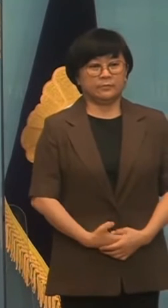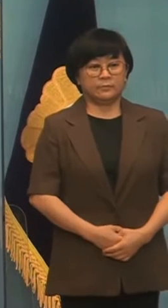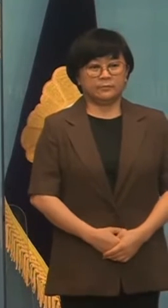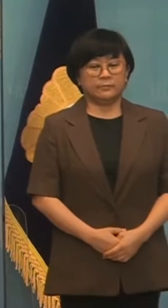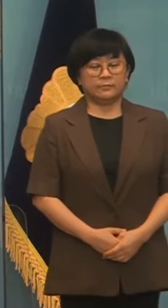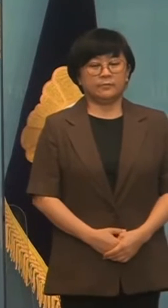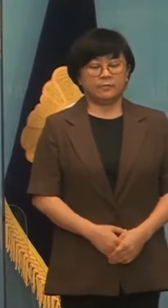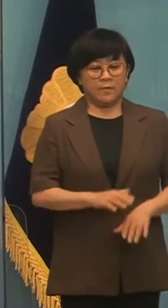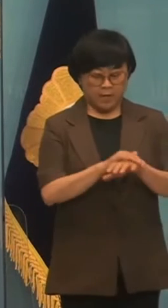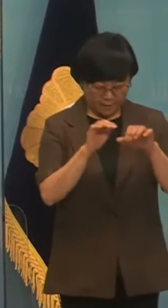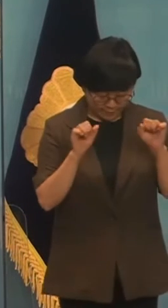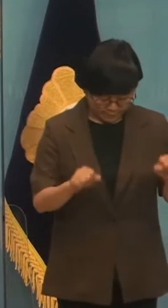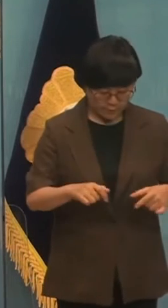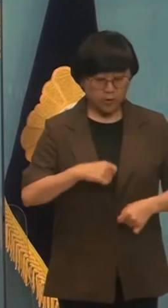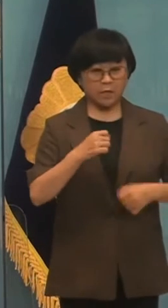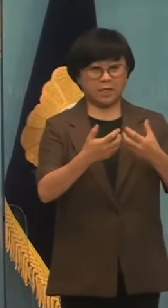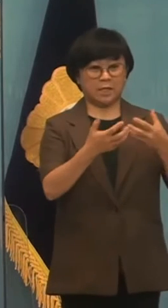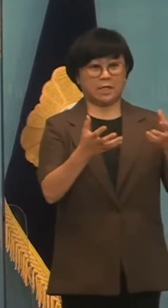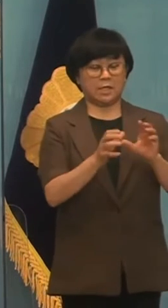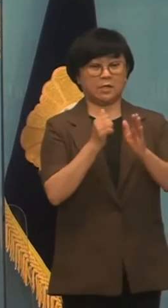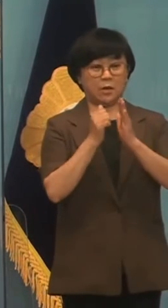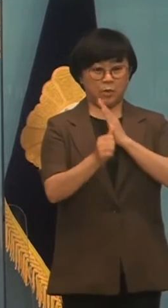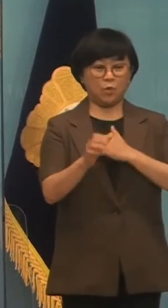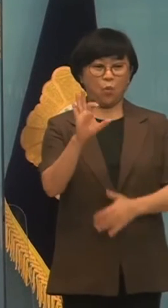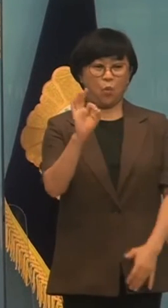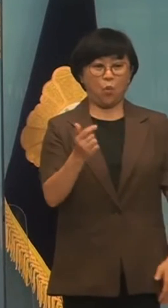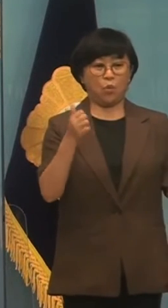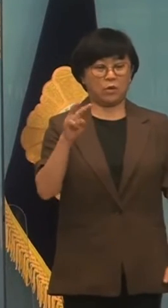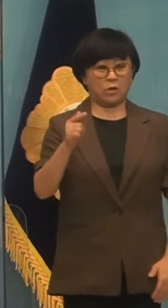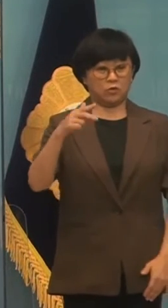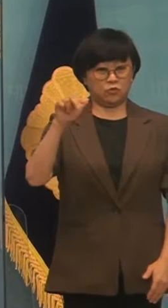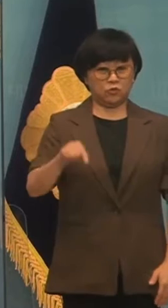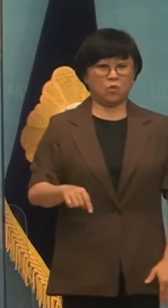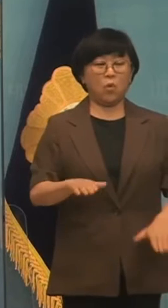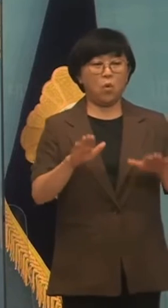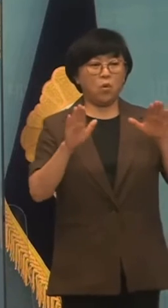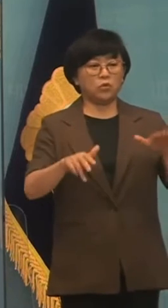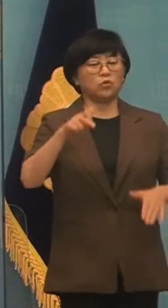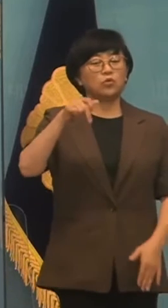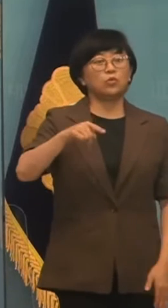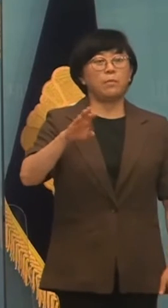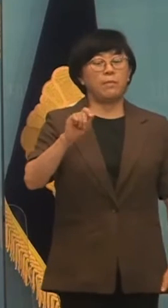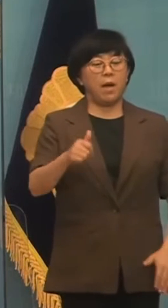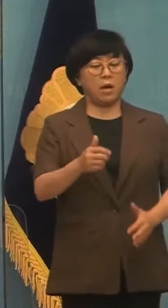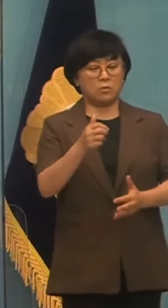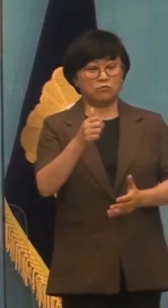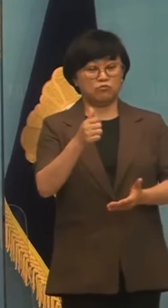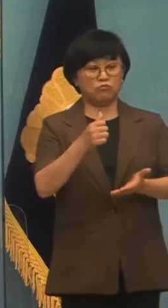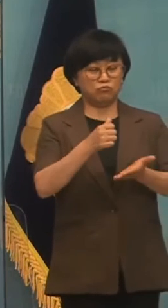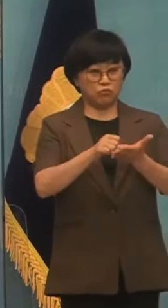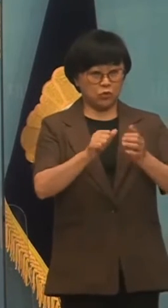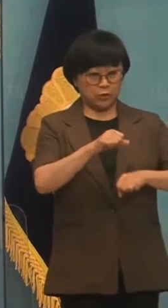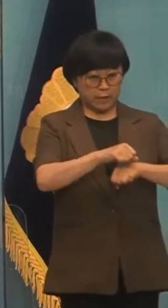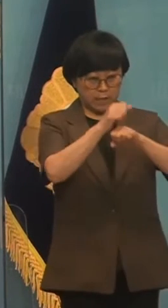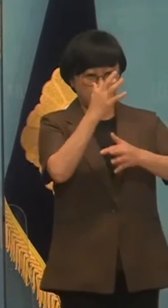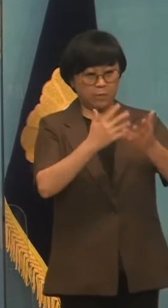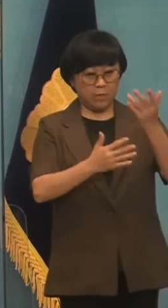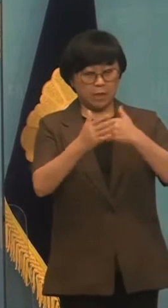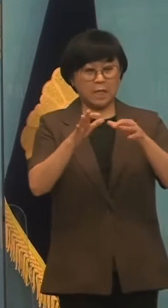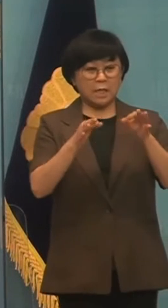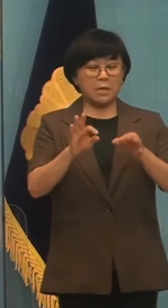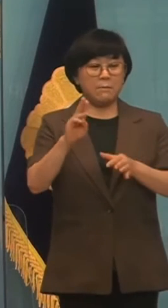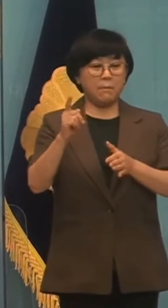네, 안녕하십니까. 정리나 대변인 오현주입니다. 오늘은 쿠팡 물류센터 화제와 관련해서 빈범성 의자